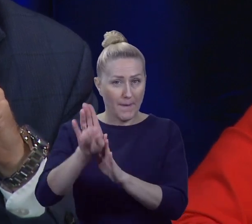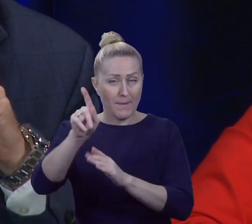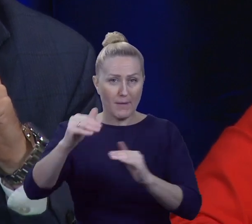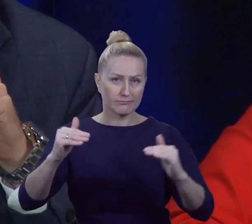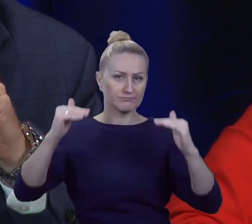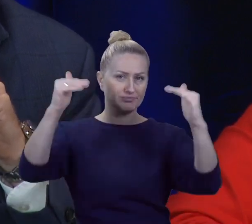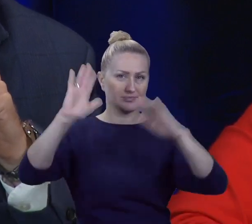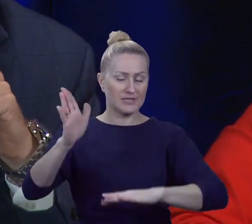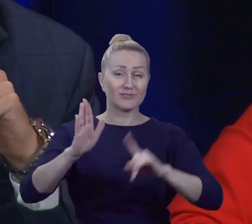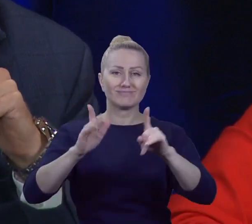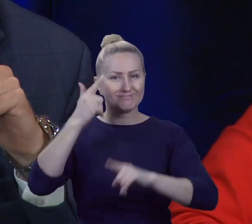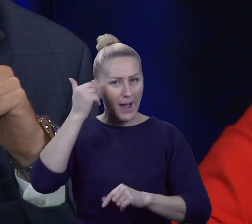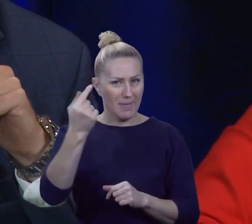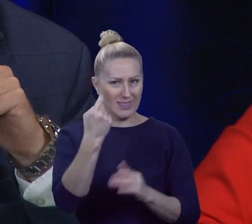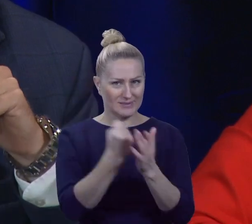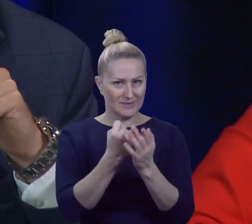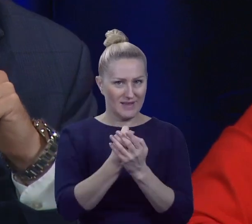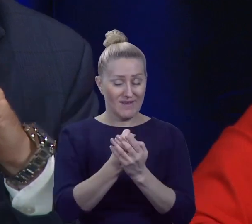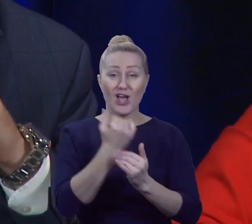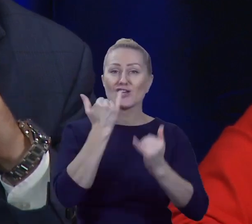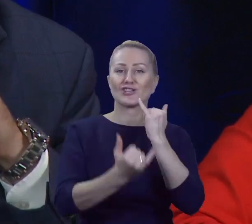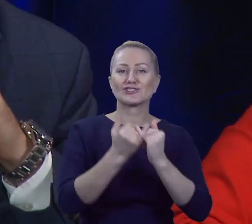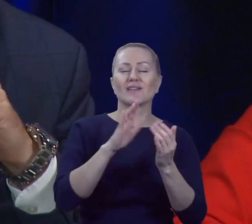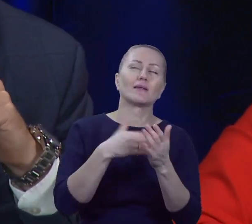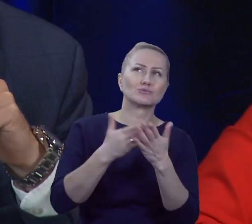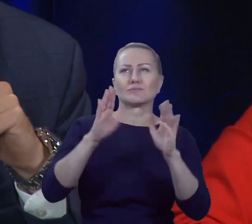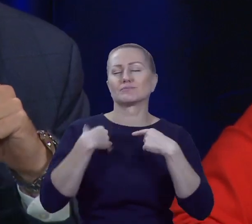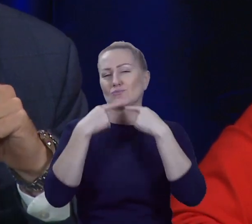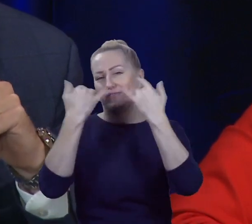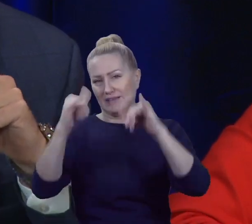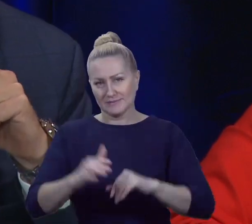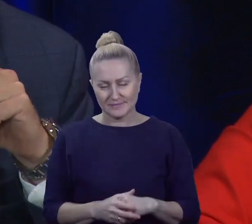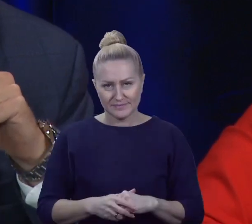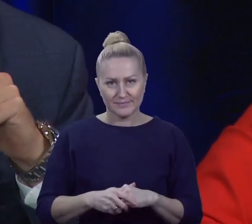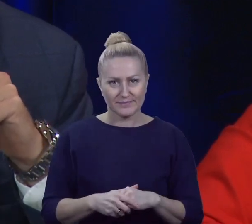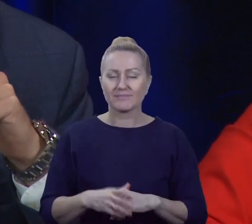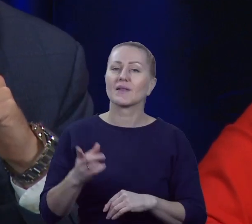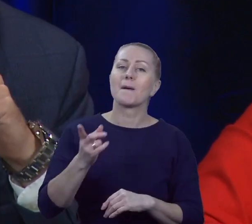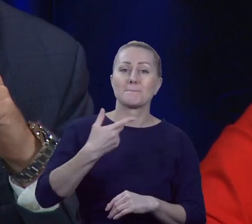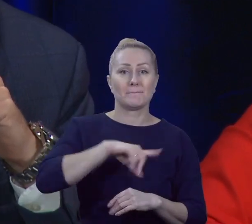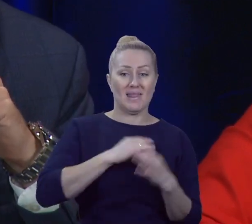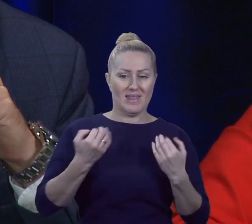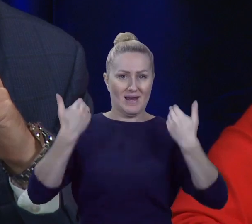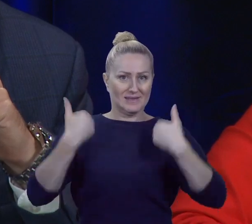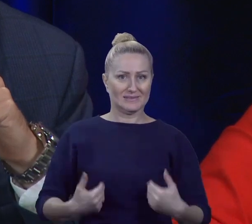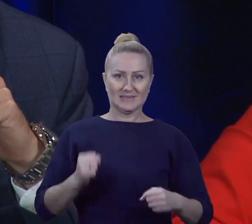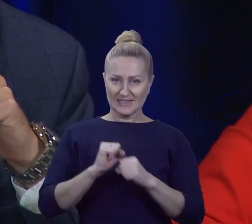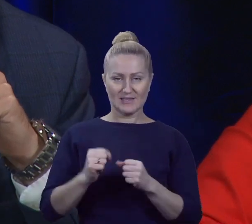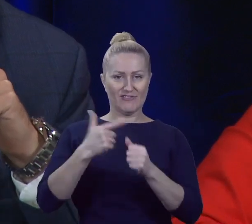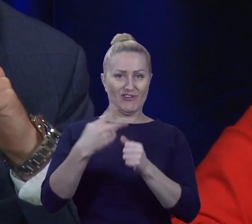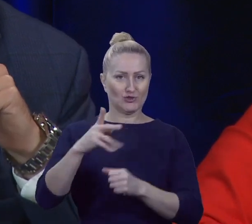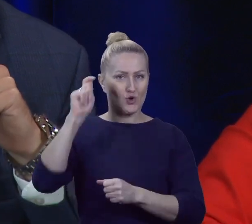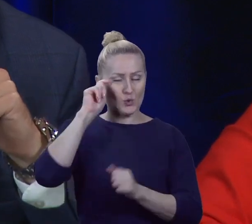pamiętajmy o jednej rzeczy. Przecież jak się zepsuje, inaczej powiem, dzisiaj tak naprawdę jesteśmy do Państwa dyspozycji 24 na godzinę